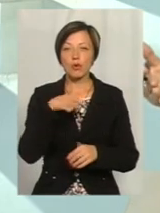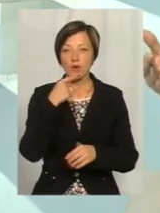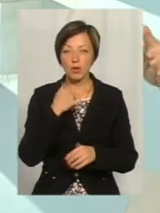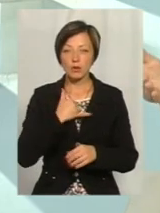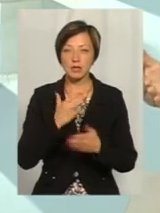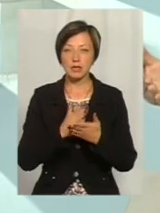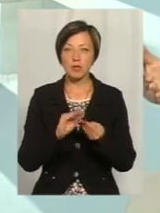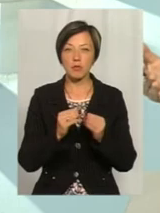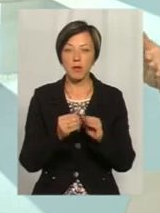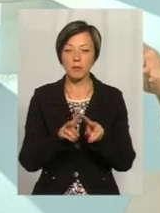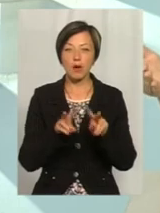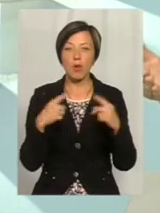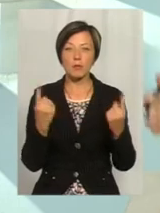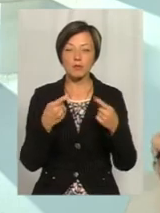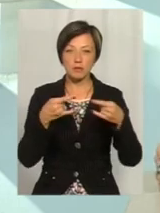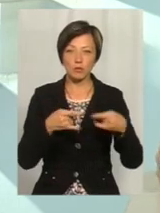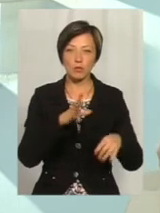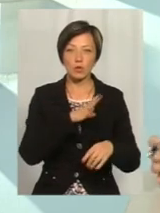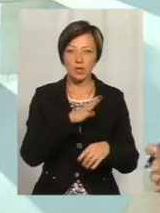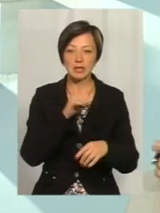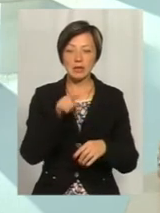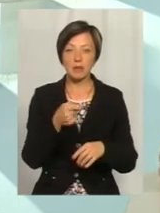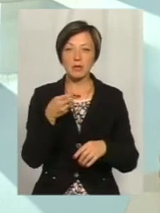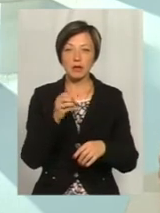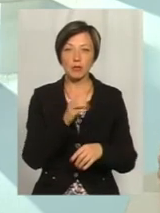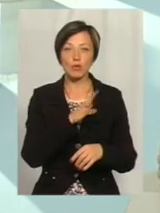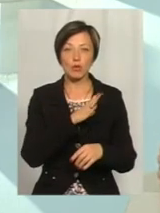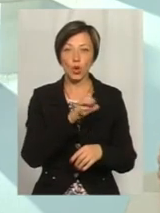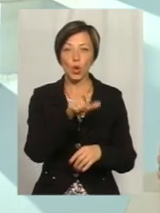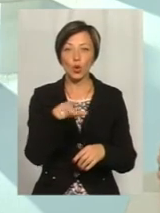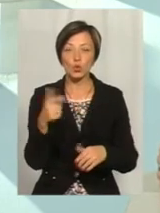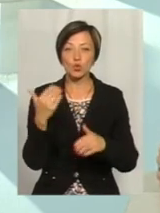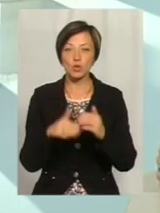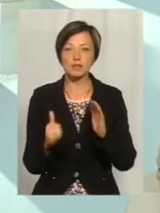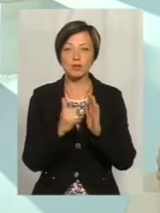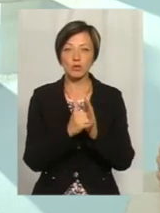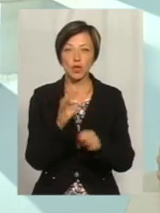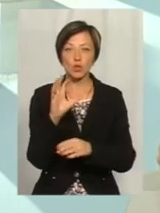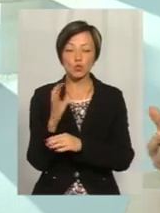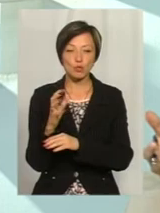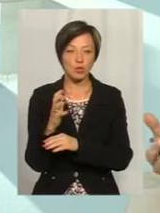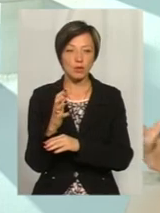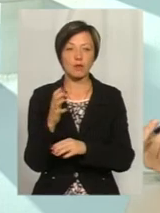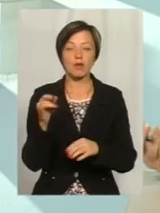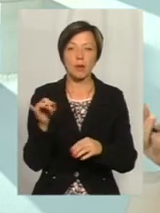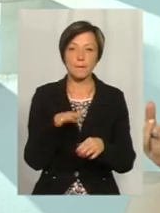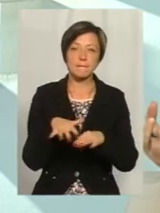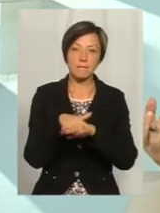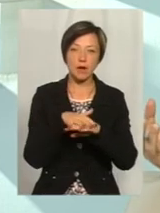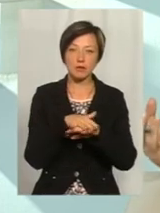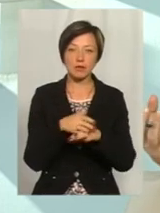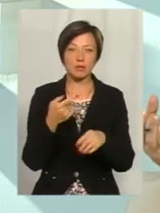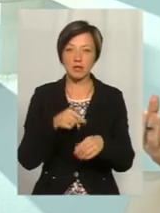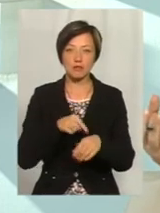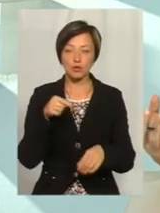у нас є проблеми з аналоговим телебаченням, були, так? І там, де вони були, то люди вже дійсно встановили супутників антени масово, через що ми і не